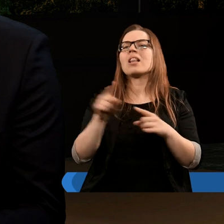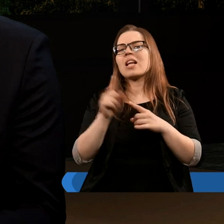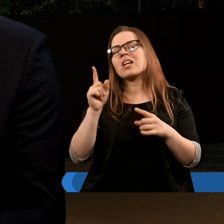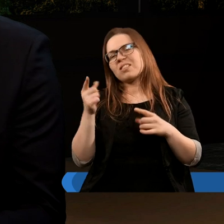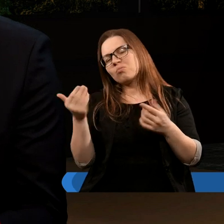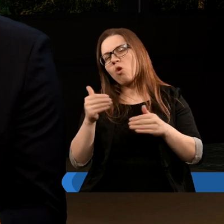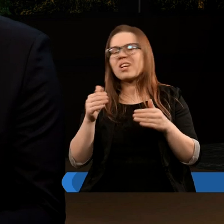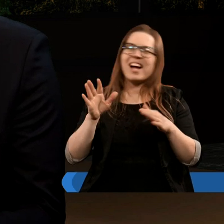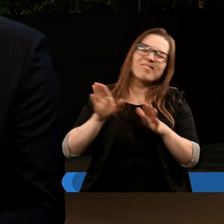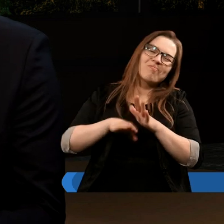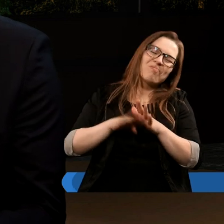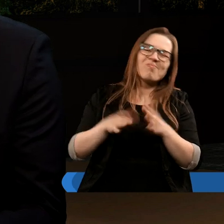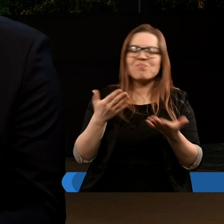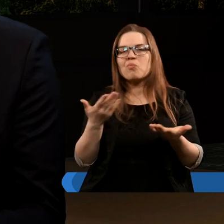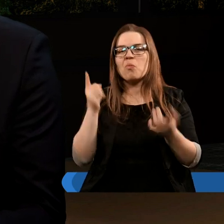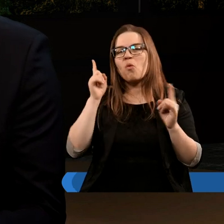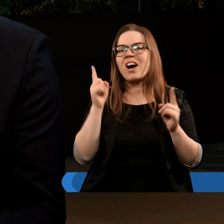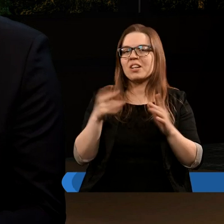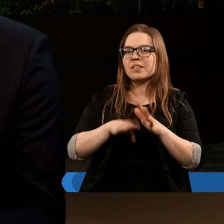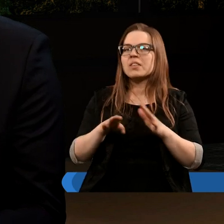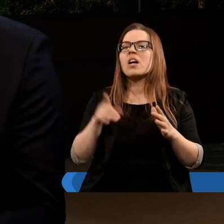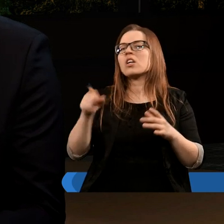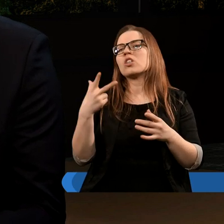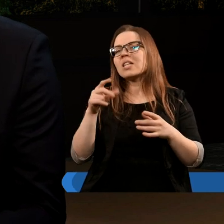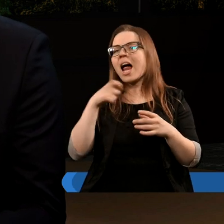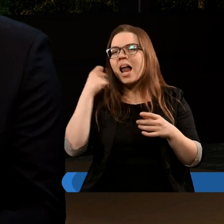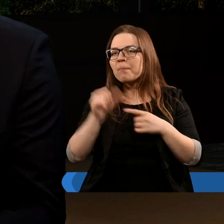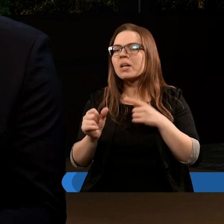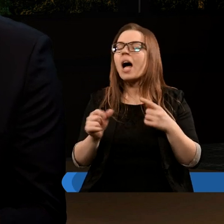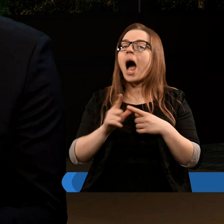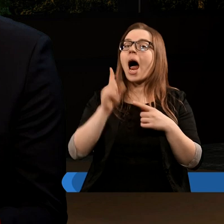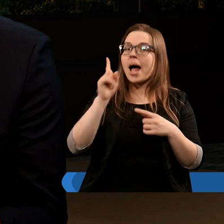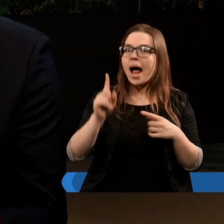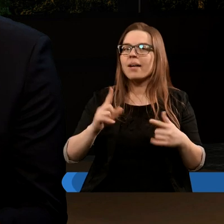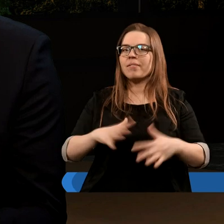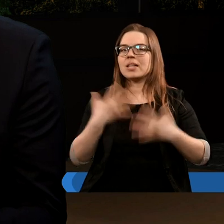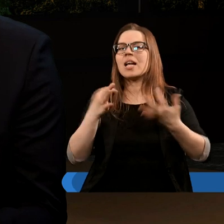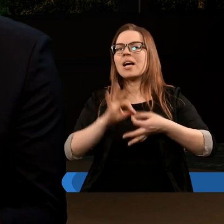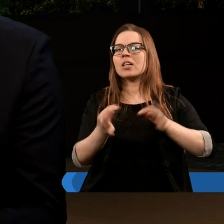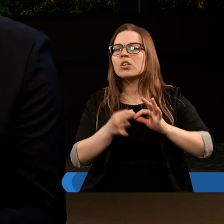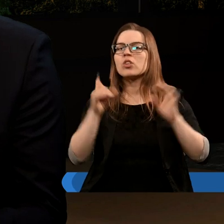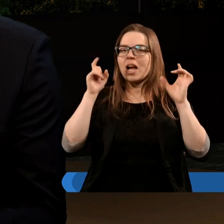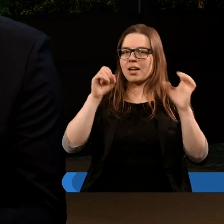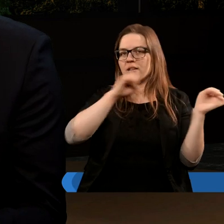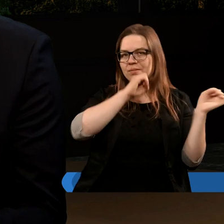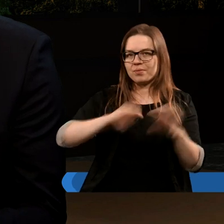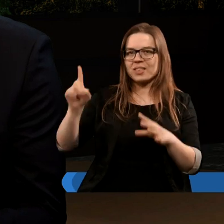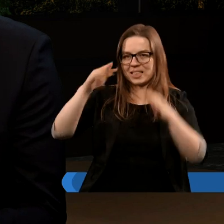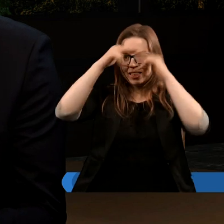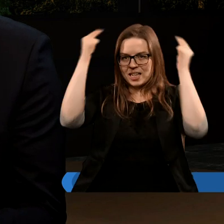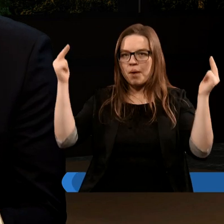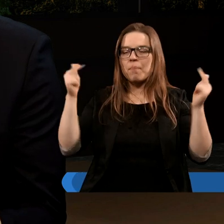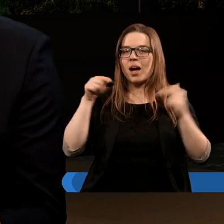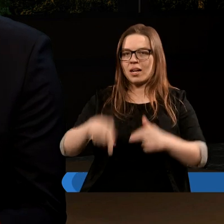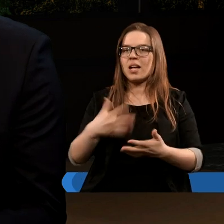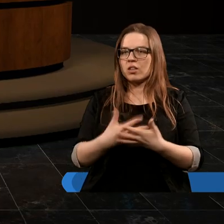polemikę. Może oznaczać zwodzenie, czyli to w tym szatan jest najlepszy. Więc wydaje się, że gdy szatan został wyrzucony z nieba,